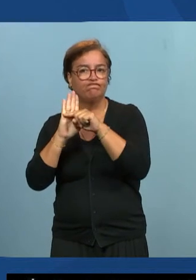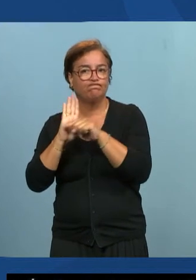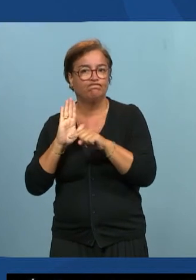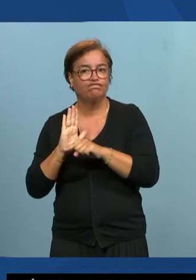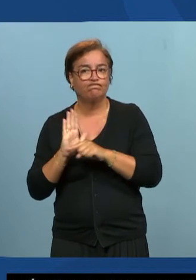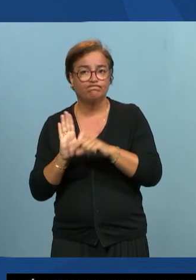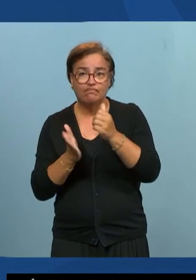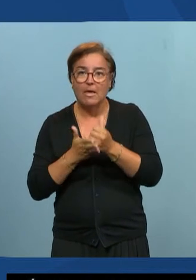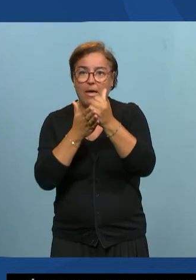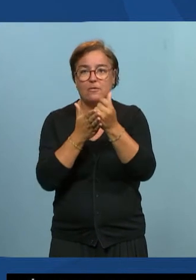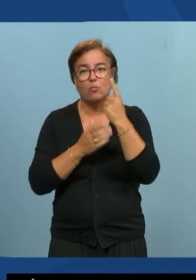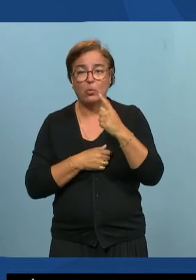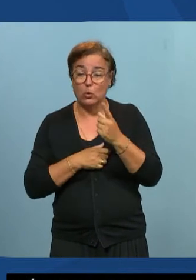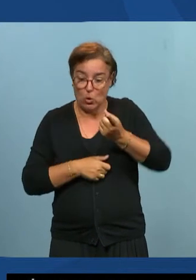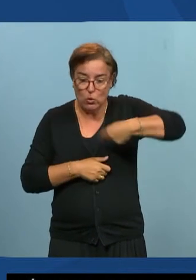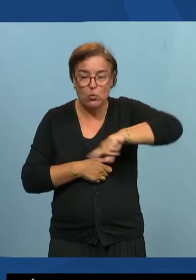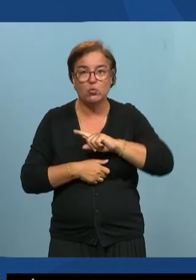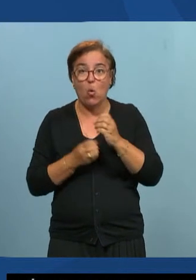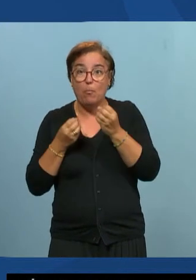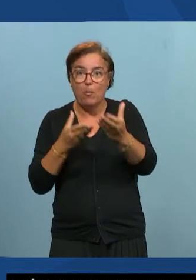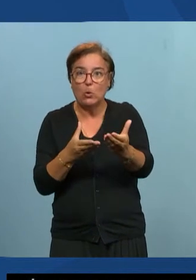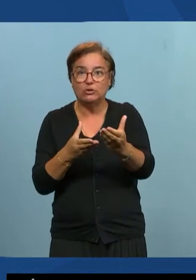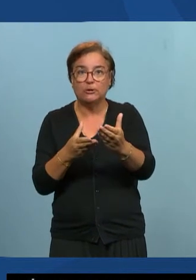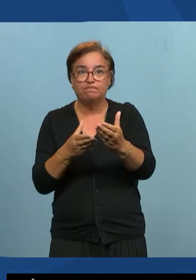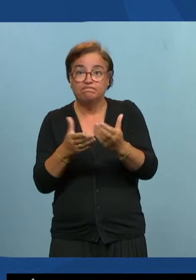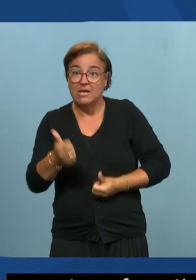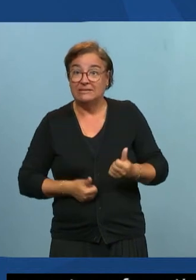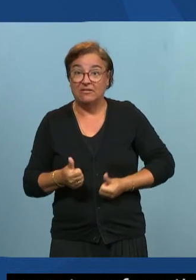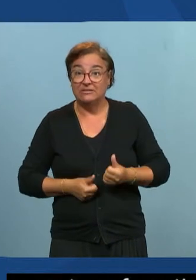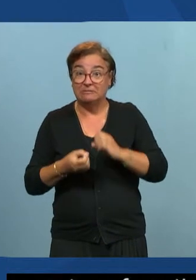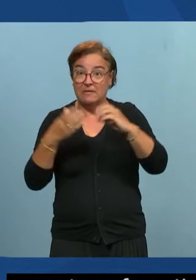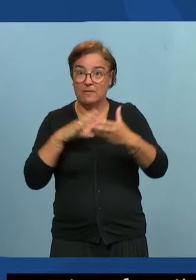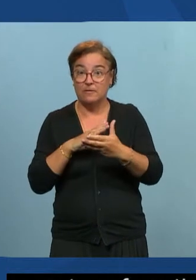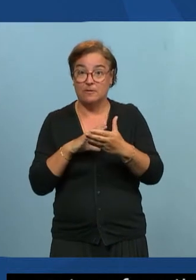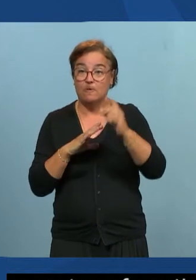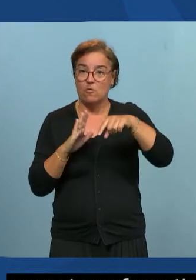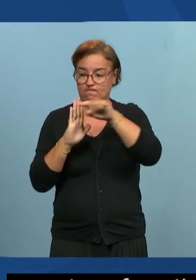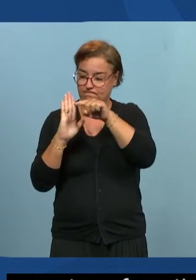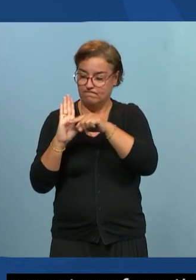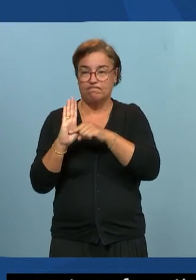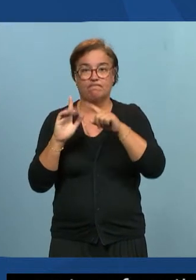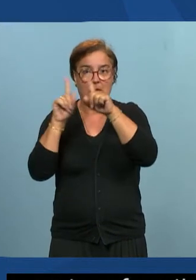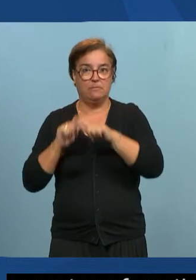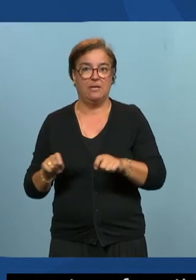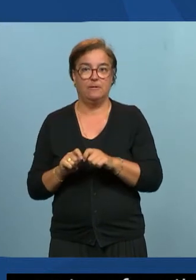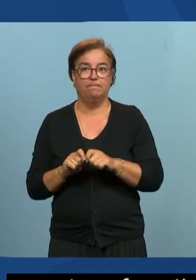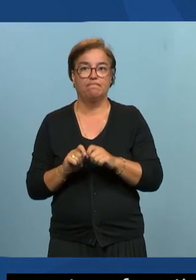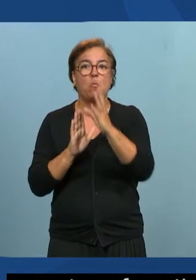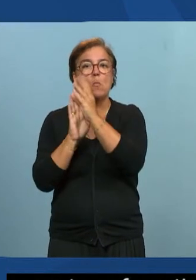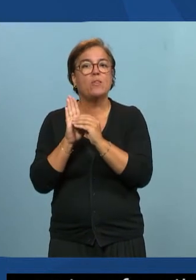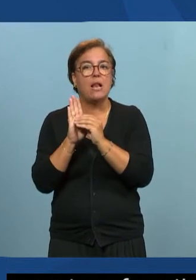positionner tout ce qu'on doit réussir lorsqu'on propose un service en ligne. C'est un modèle qu'on a proposé en 2001